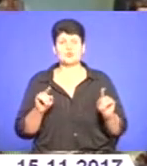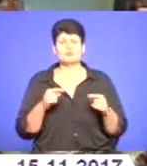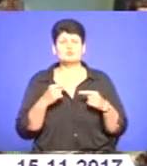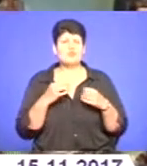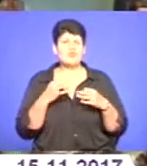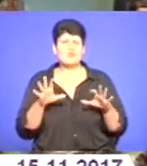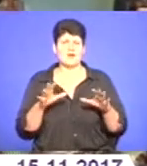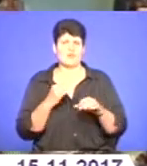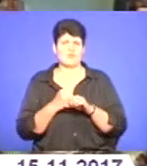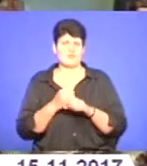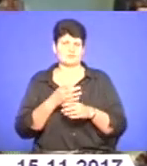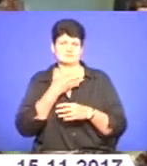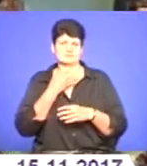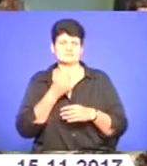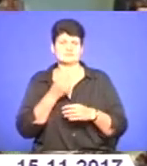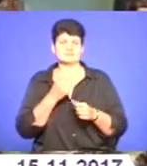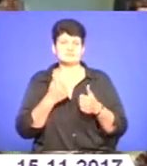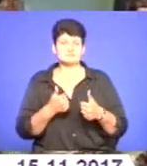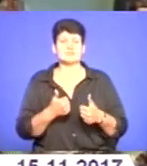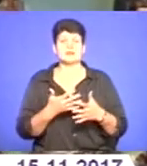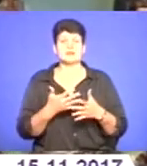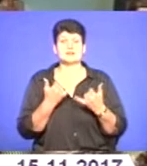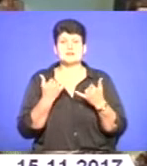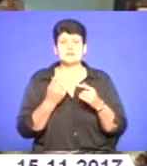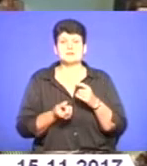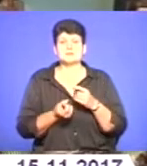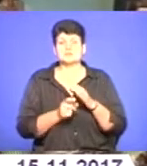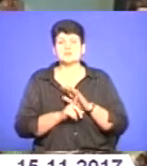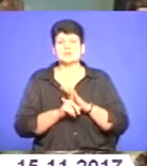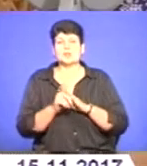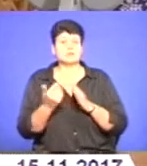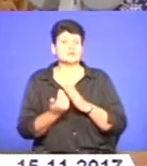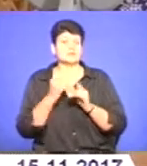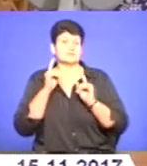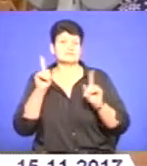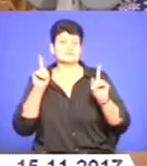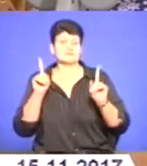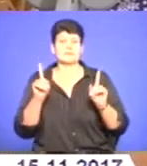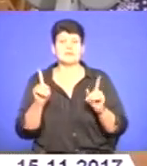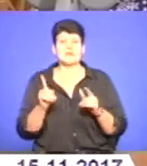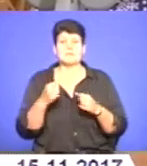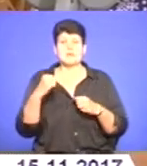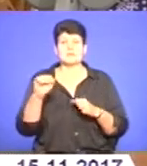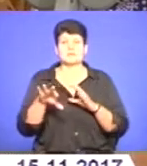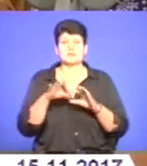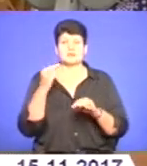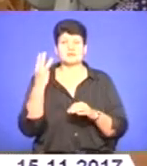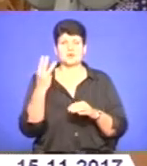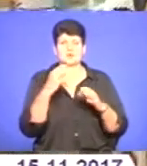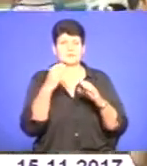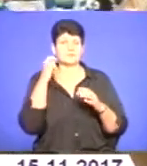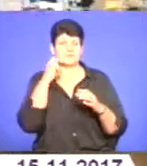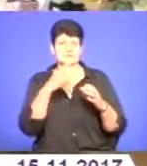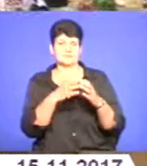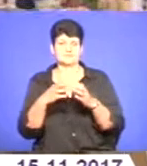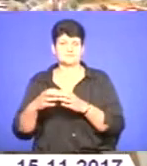-яка робота хороша. І, можливо, зараз зароджується якийсь новий стиль в мистецтві. Переможців обиратимуть у трьох вікових номінаціях.